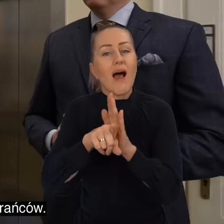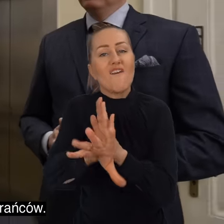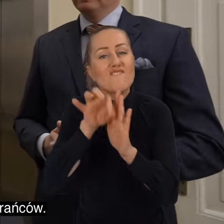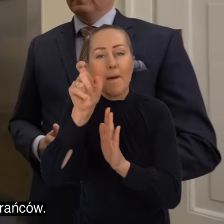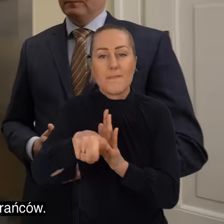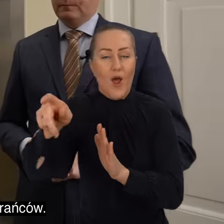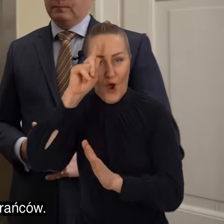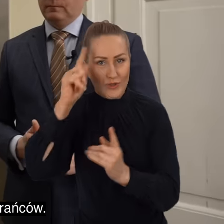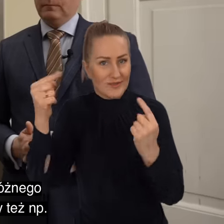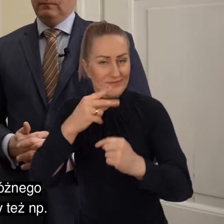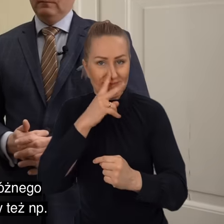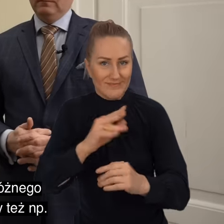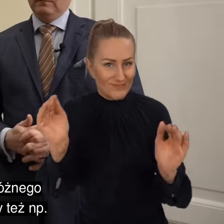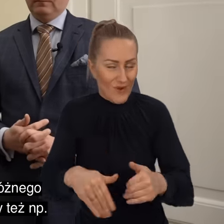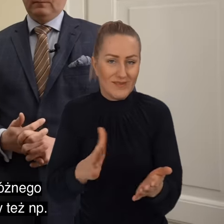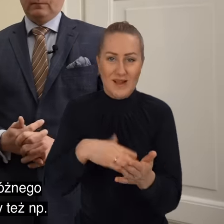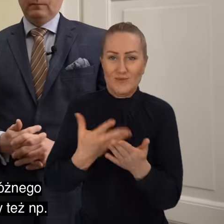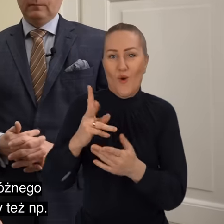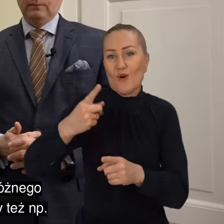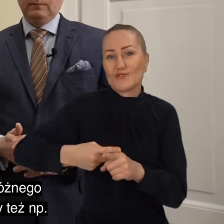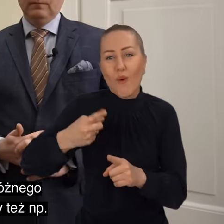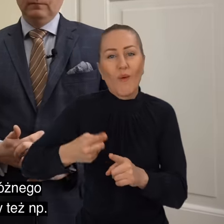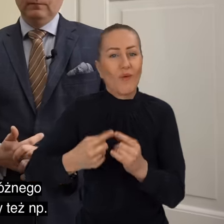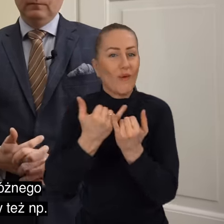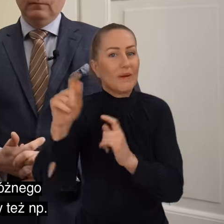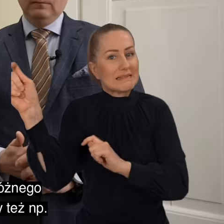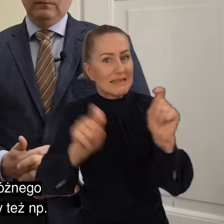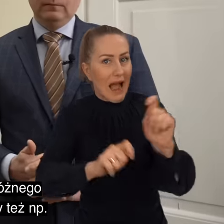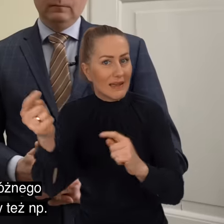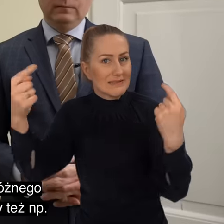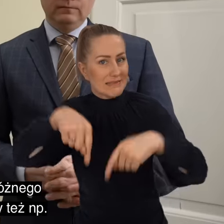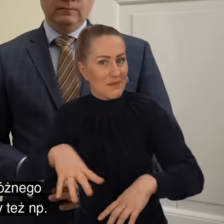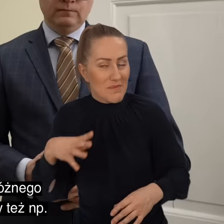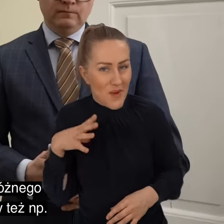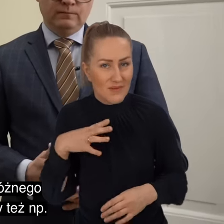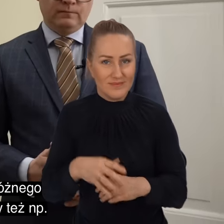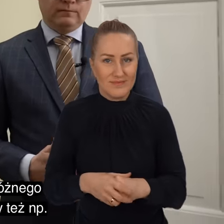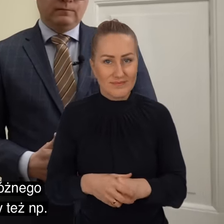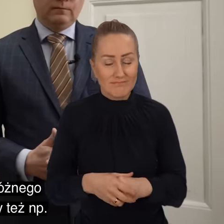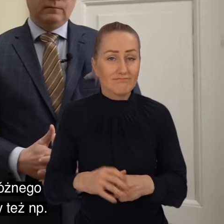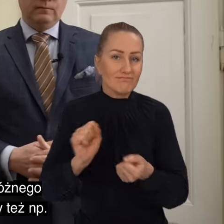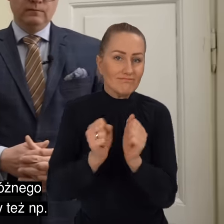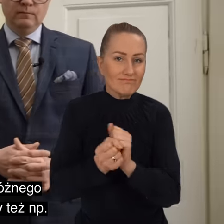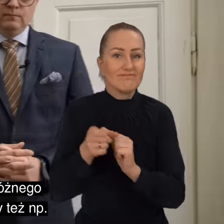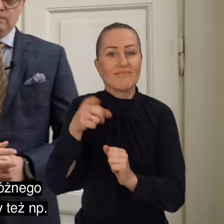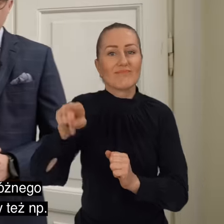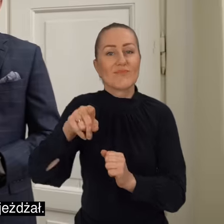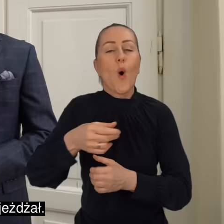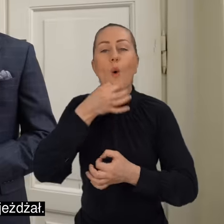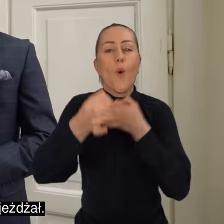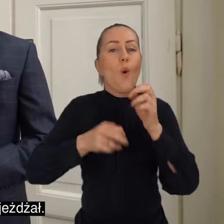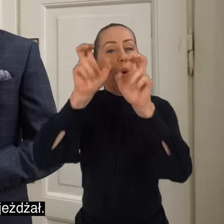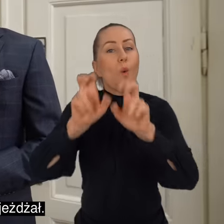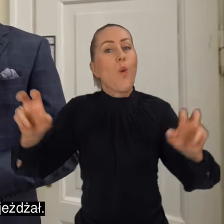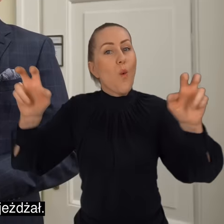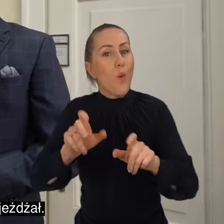wybrańców. Tutaj na przykład członkowie różnego rodzaju zjazdów przebywali. Czy też na przykład chóry